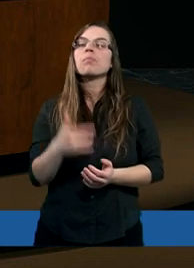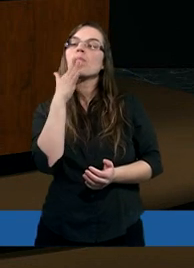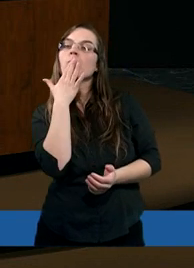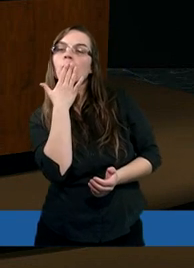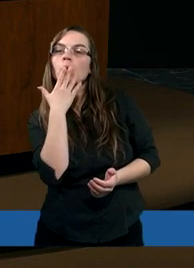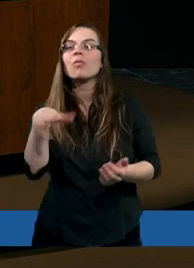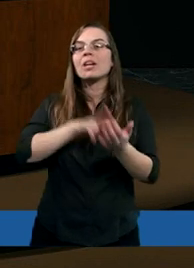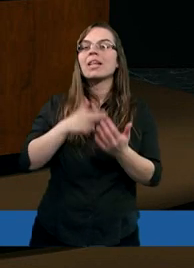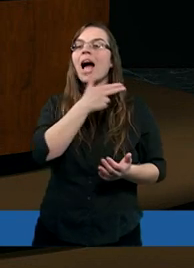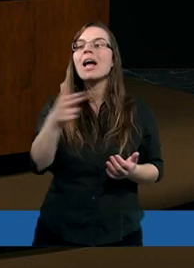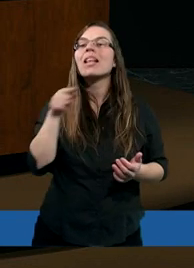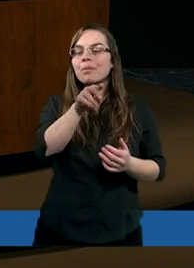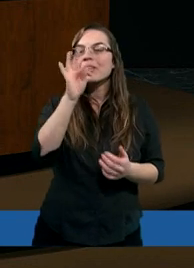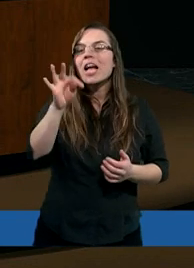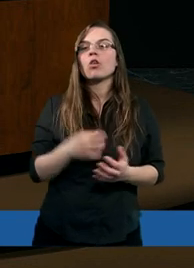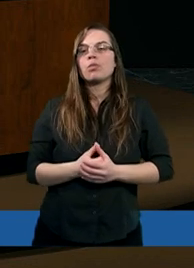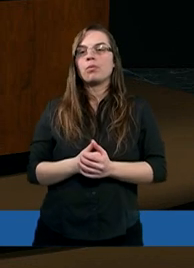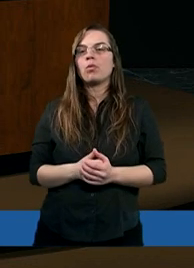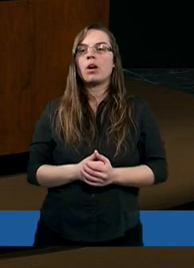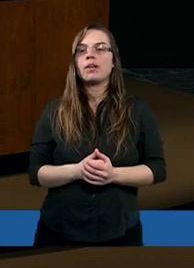Mówić na temat jego cnót?